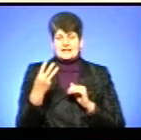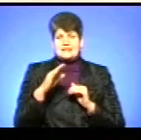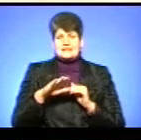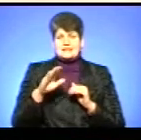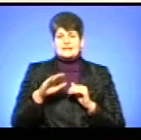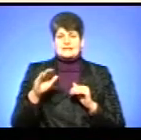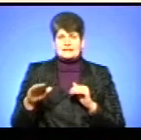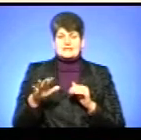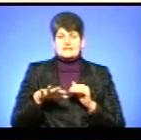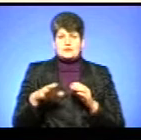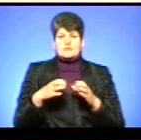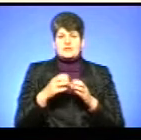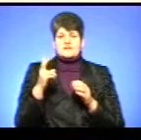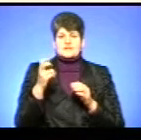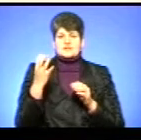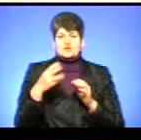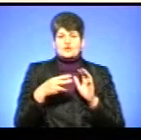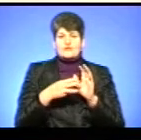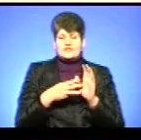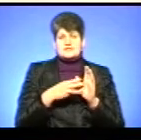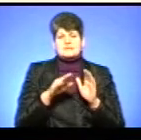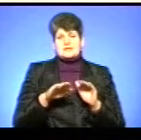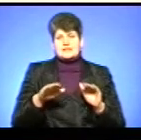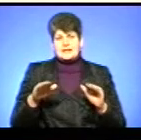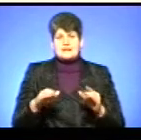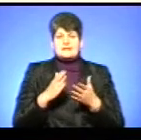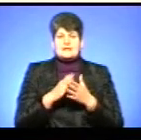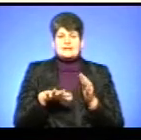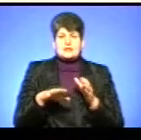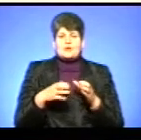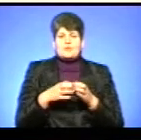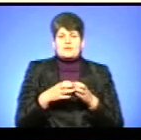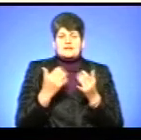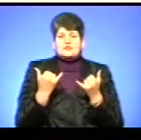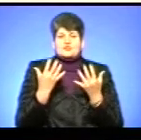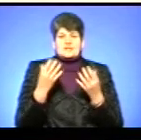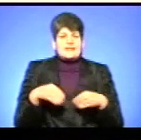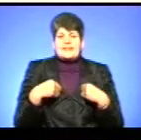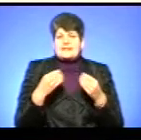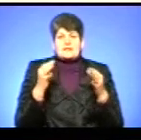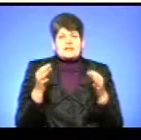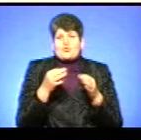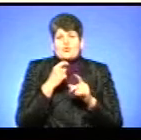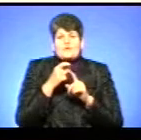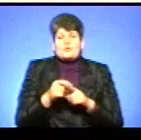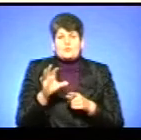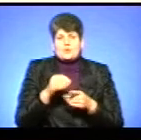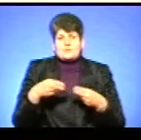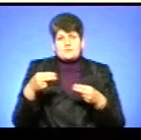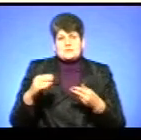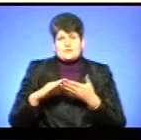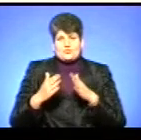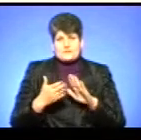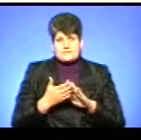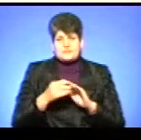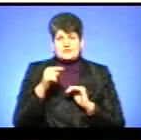І тільки 248 дітей відносяться до територіальних громад, які на сьогоднішній не дали ніякої відповіді про укладання договорів.